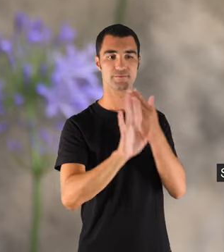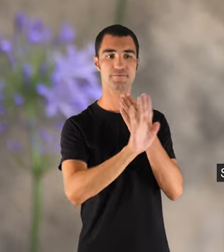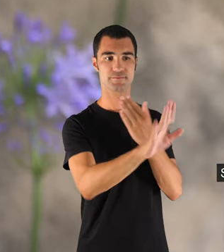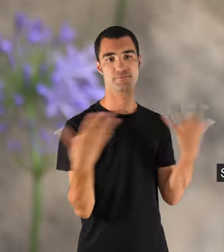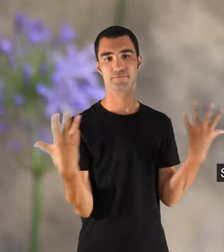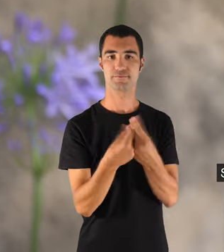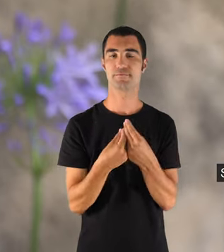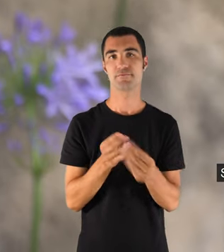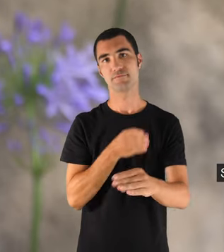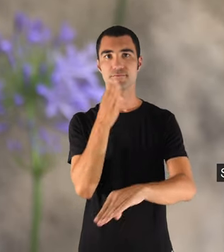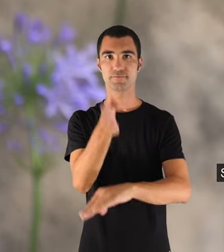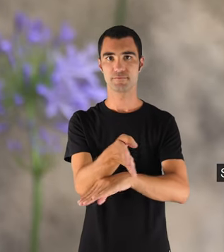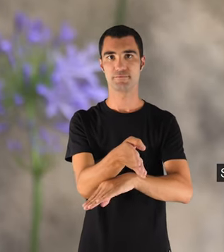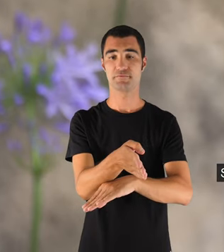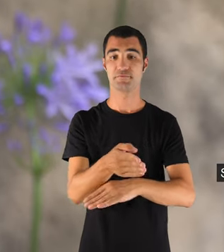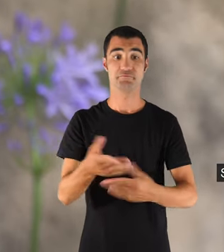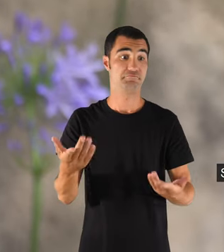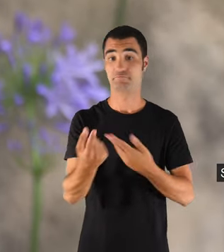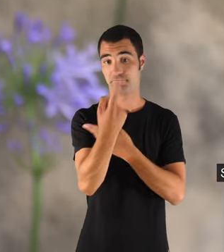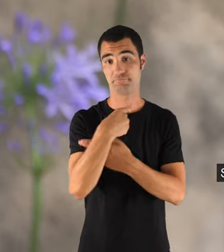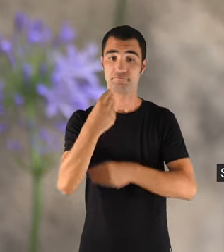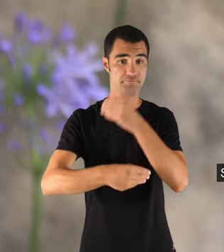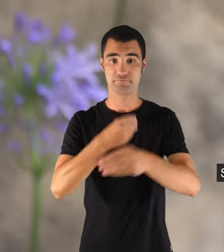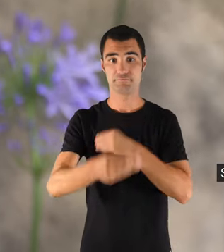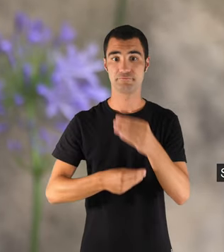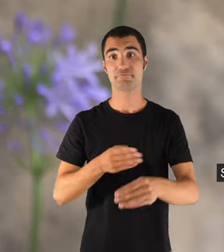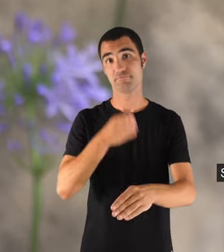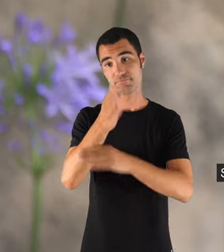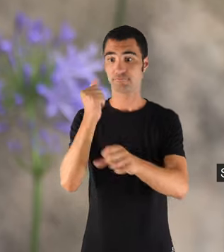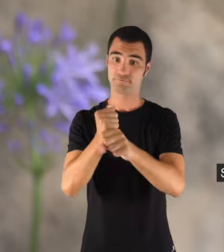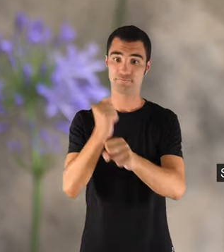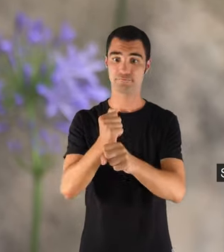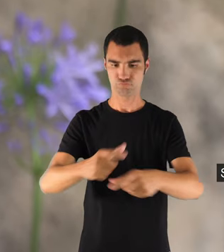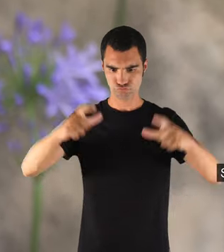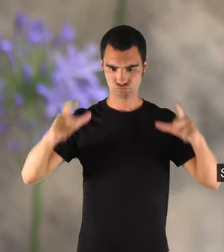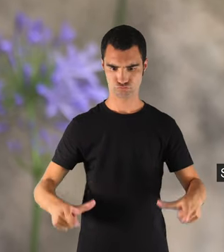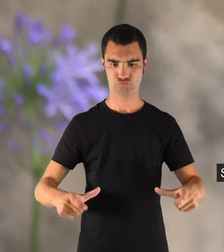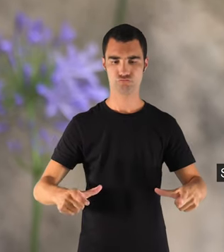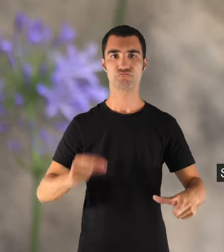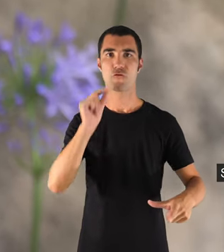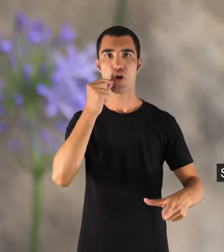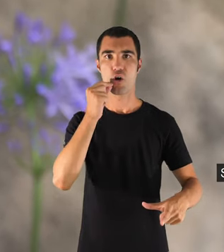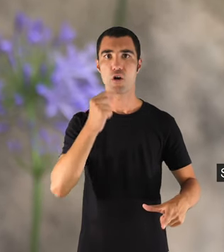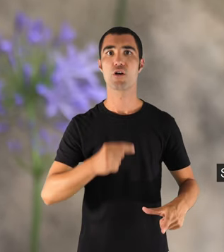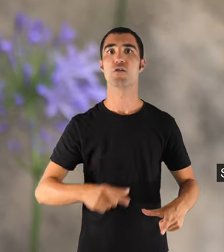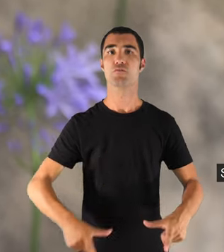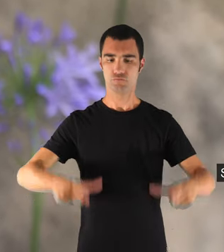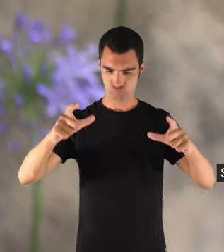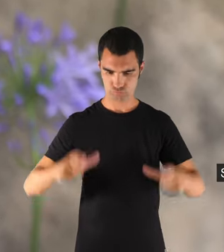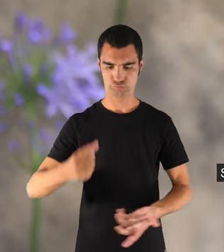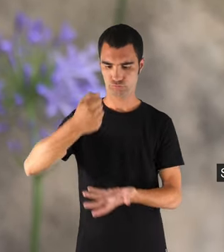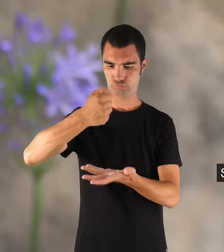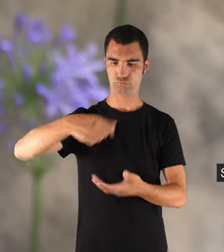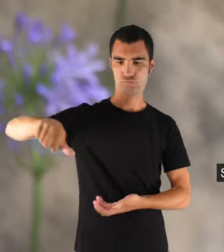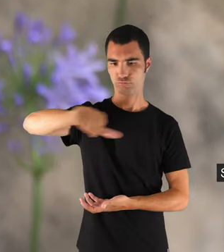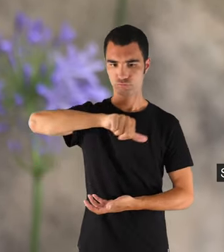i fèiem això, perquè mos traien un bon plat d'olives, i un bon setri d'oli, mos